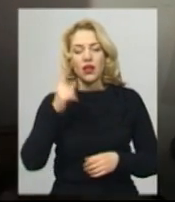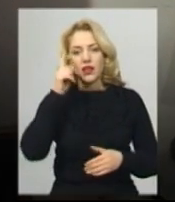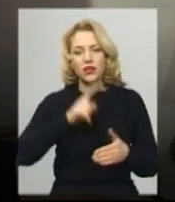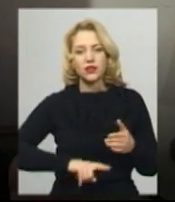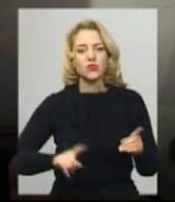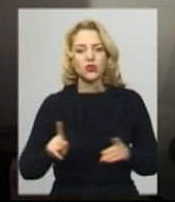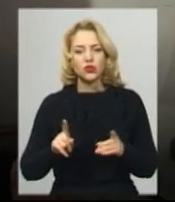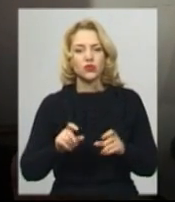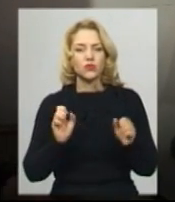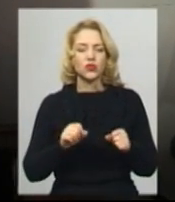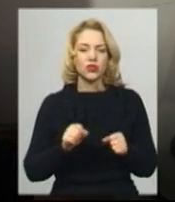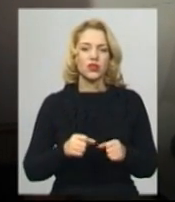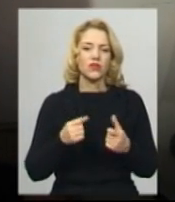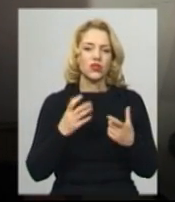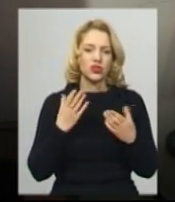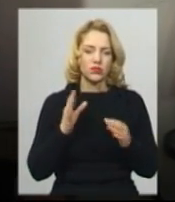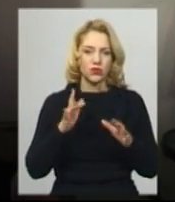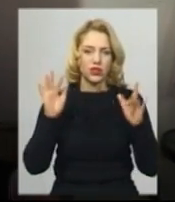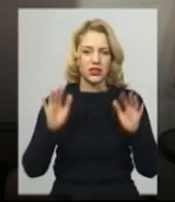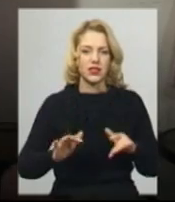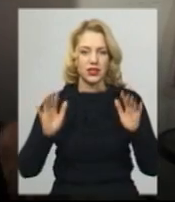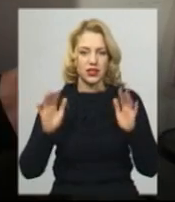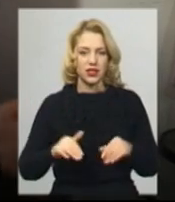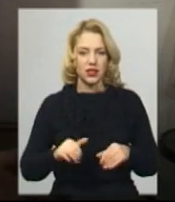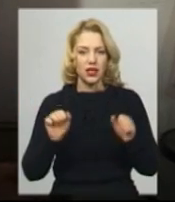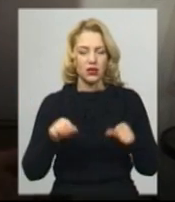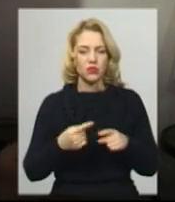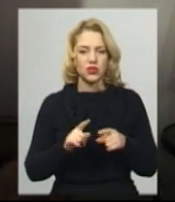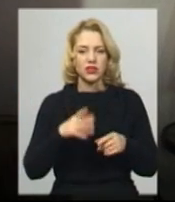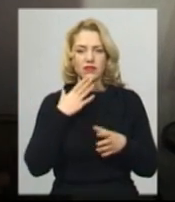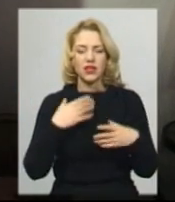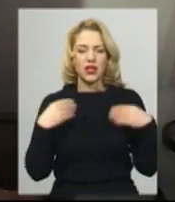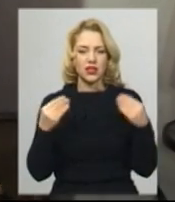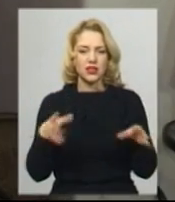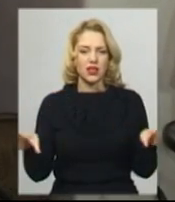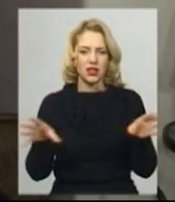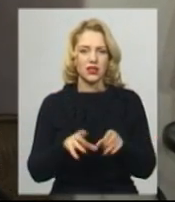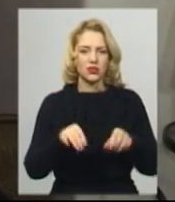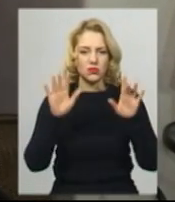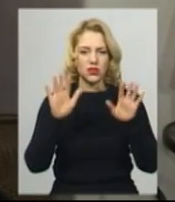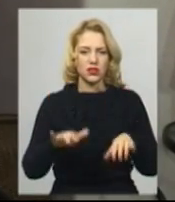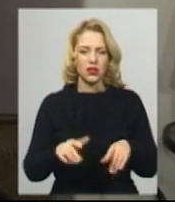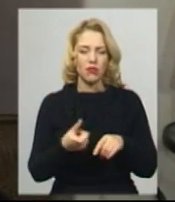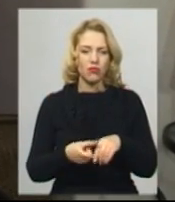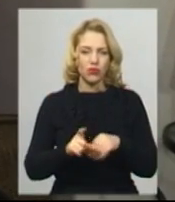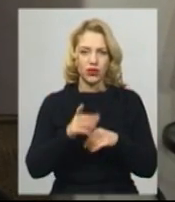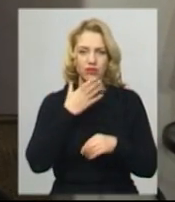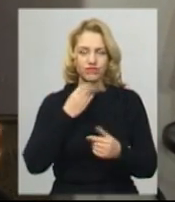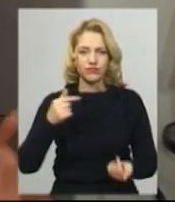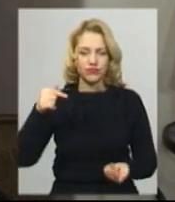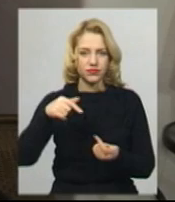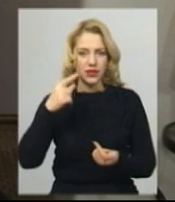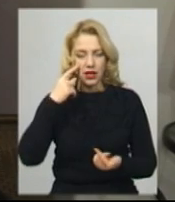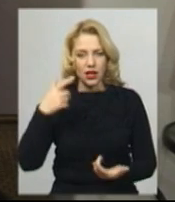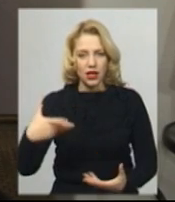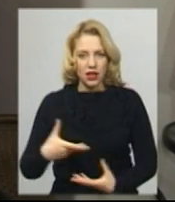можливо, ще десь піде трошечки сніг, і оця вся краса разом зі снігом виглядає набагато ефектніше, тому, в принципі,